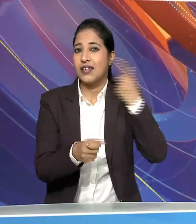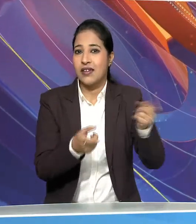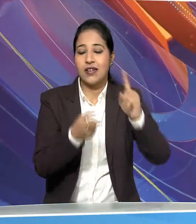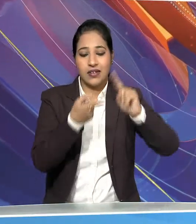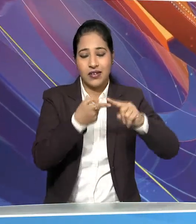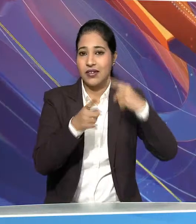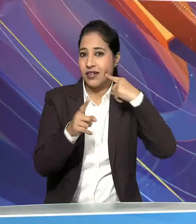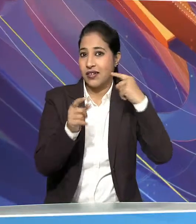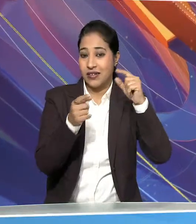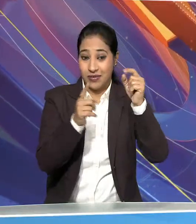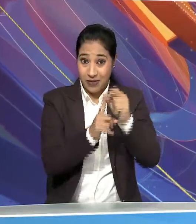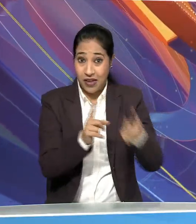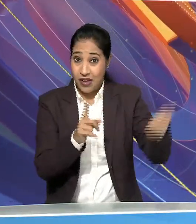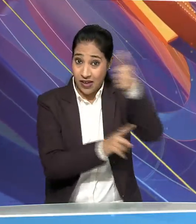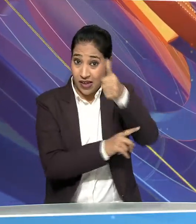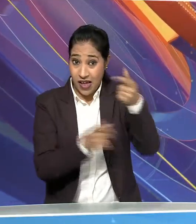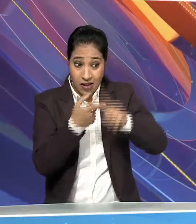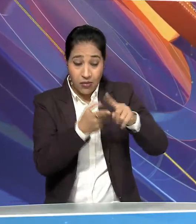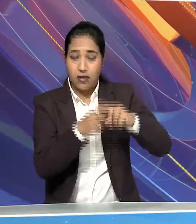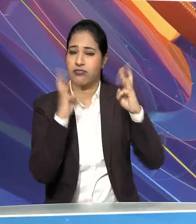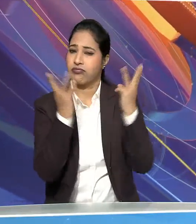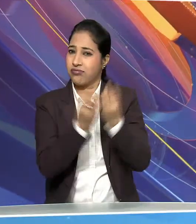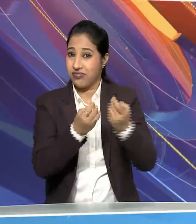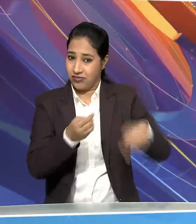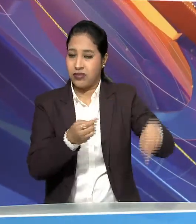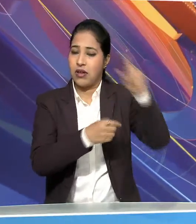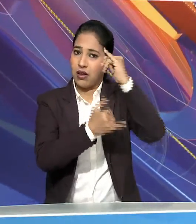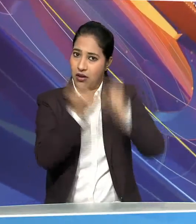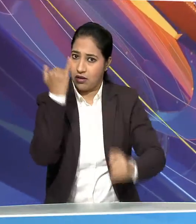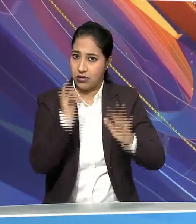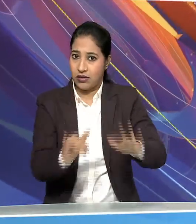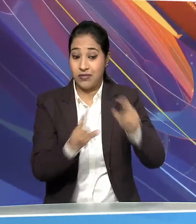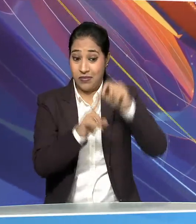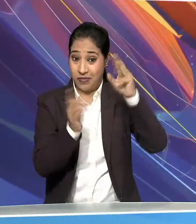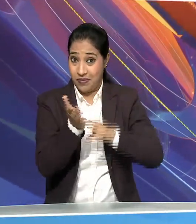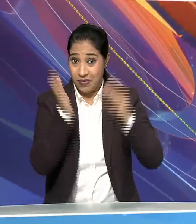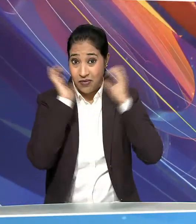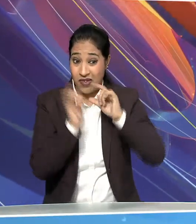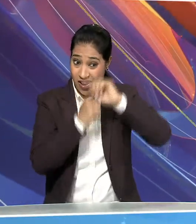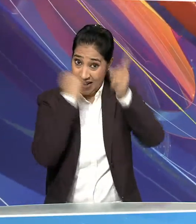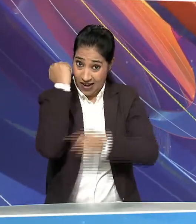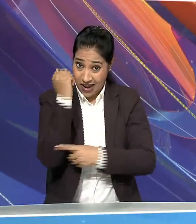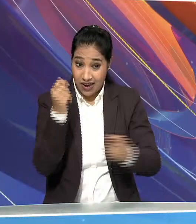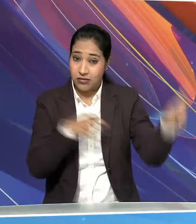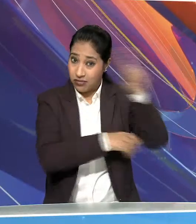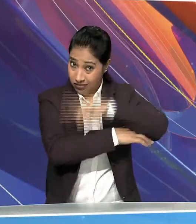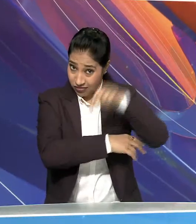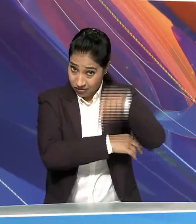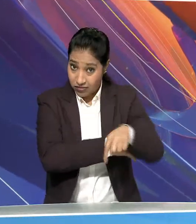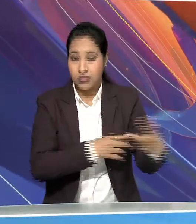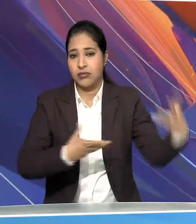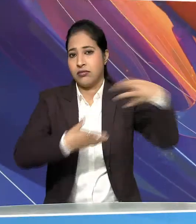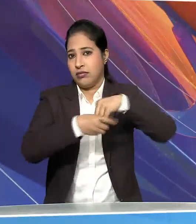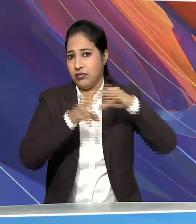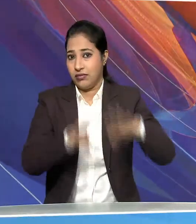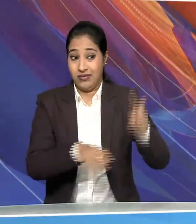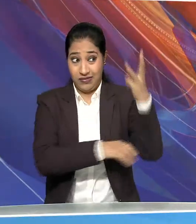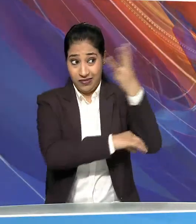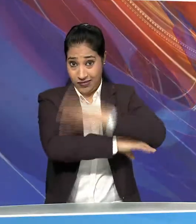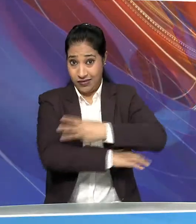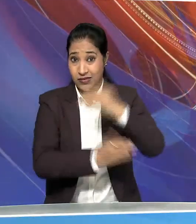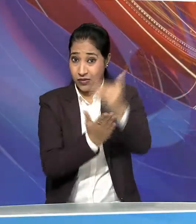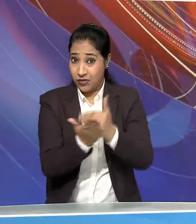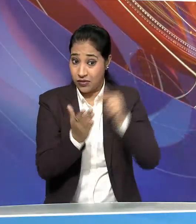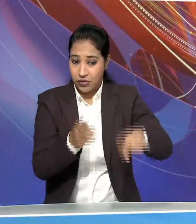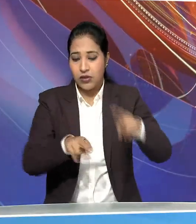भारतिये सम्मेलन कात समापर होगा अज भी सम्मेलन में भाग लेंगे तीन दिवसिये ये सम्मेलन